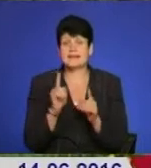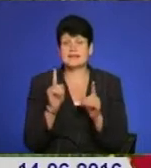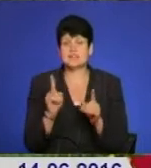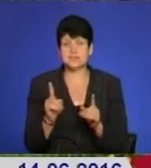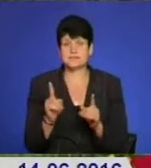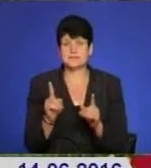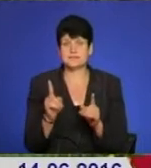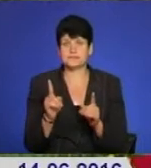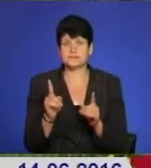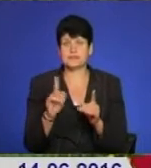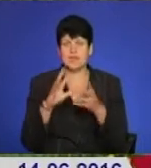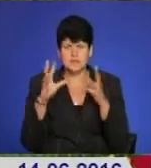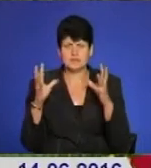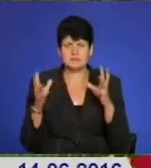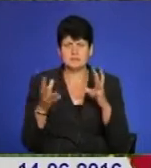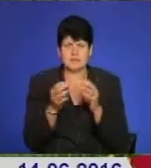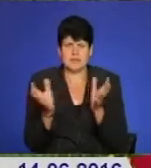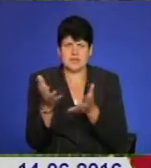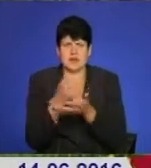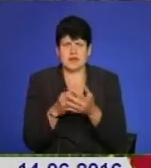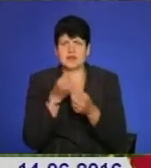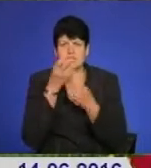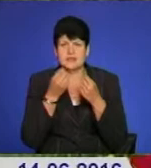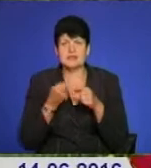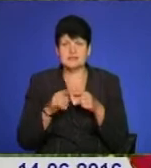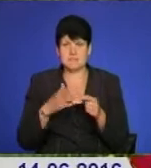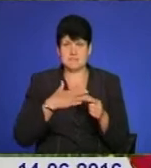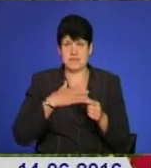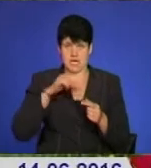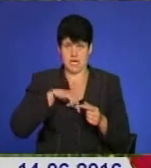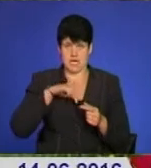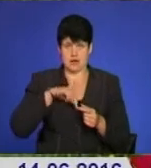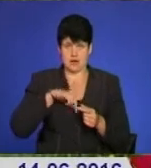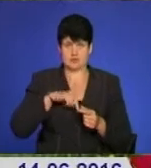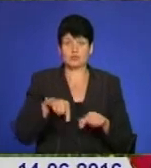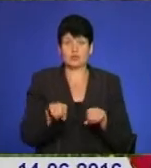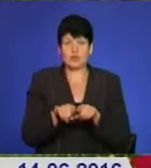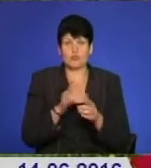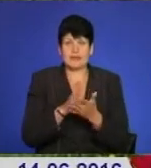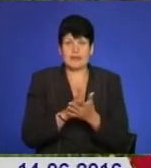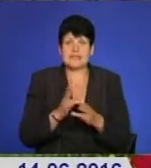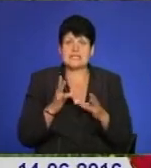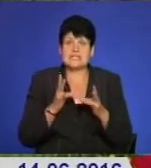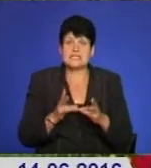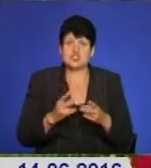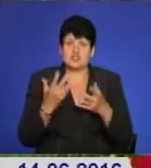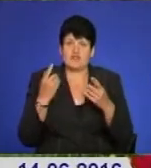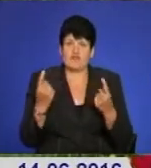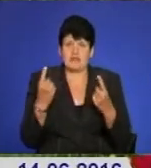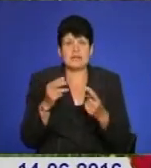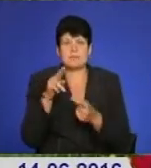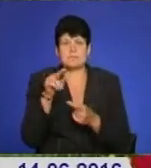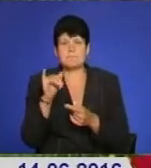мене не лише сукупність квітів, це відображення мого характеру, у якому є не тільки ніжні великі піони, тобто таке